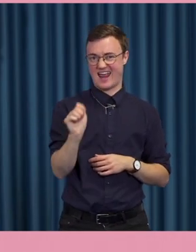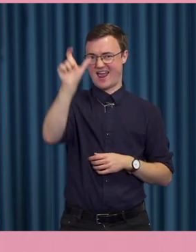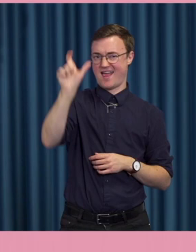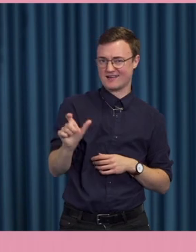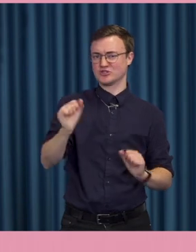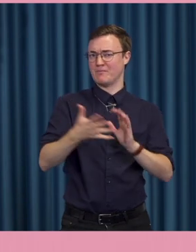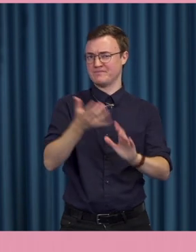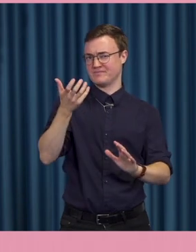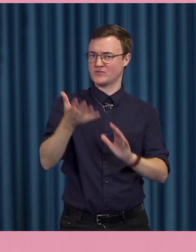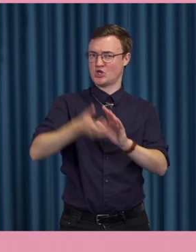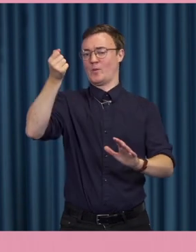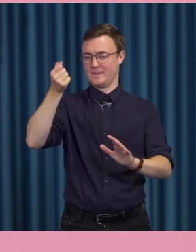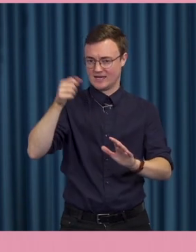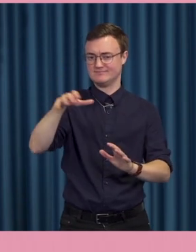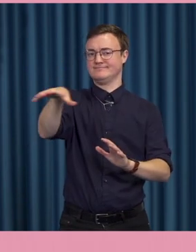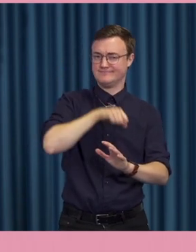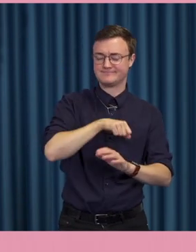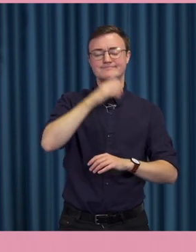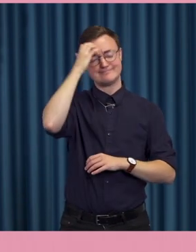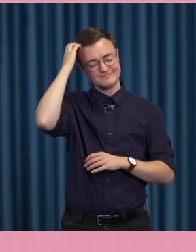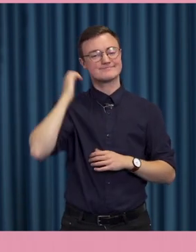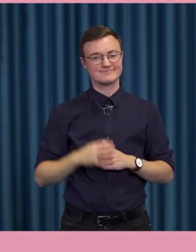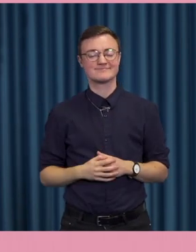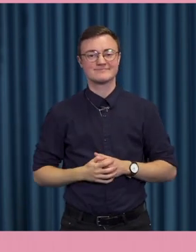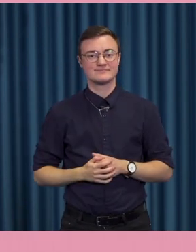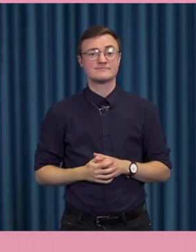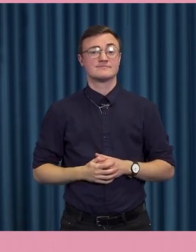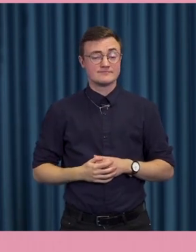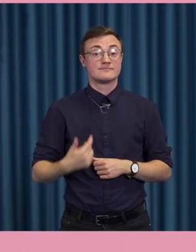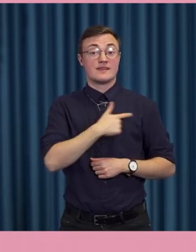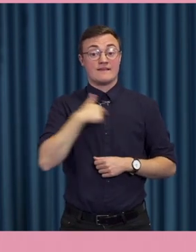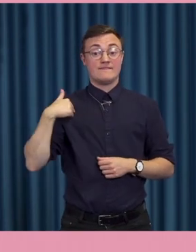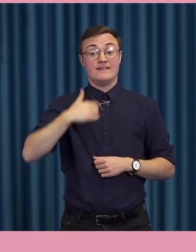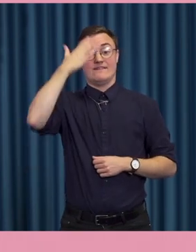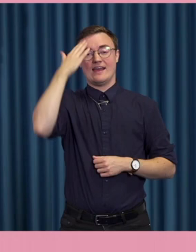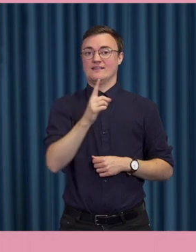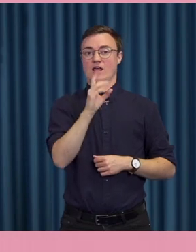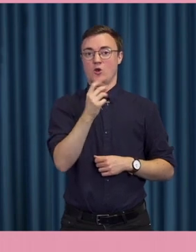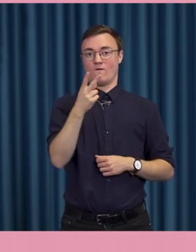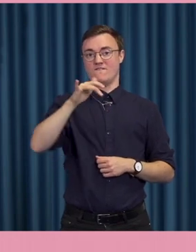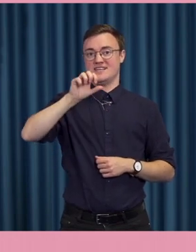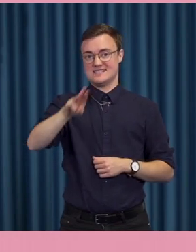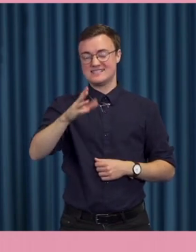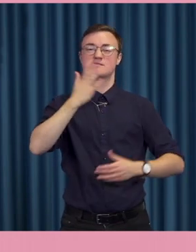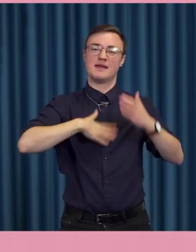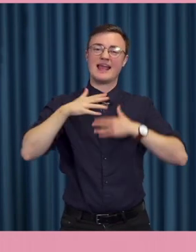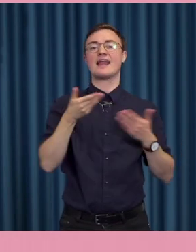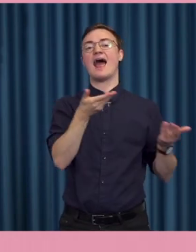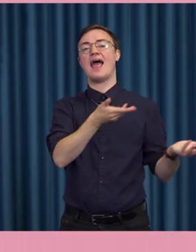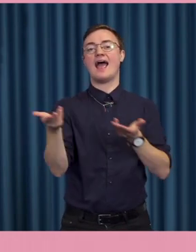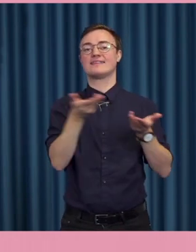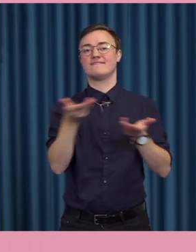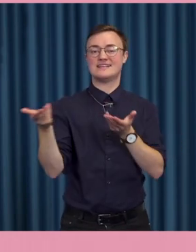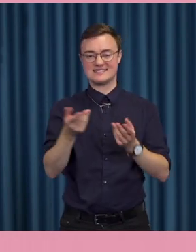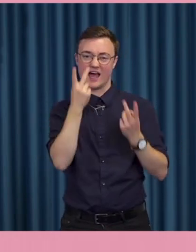Vi tar den kakan bara eller hur? Vi vet att lobbyismen gärna hänvisar på någon slags